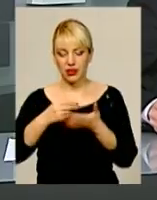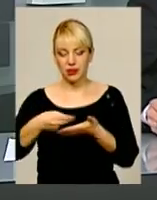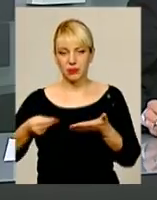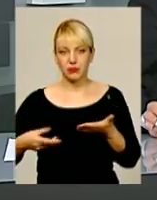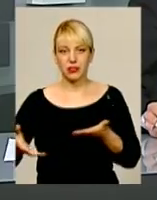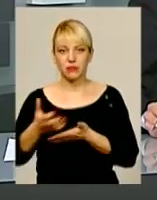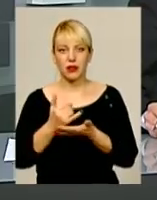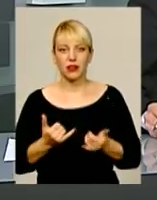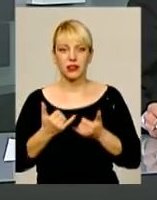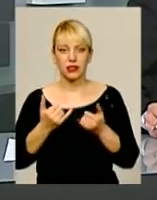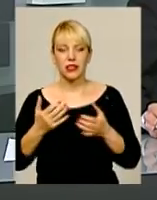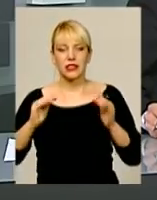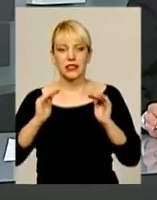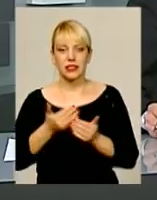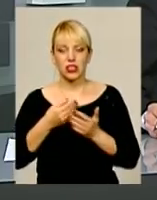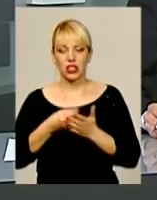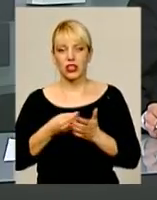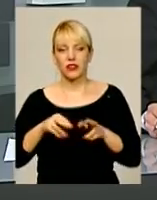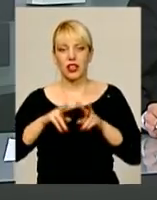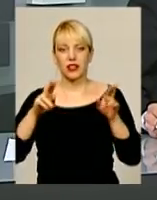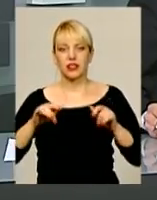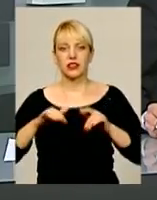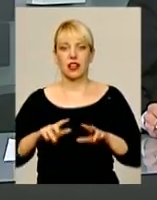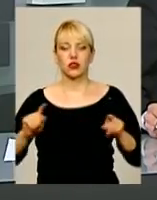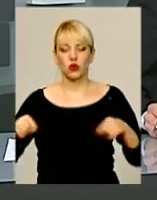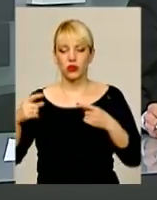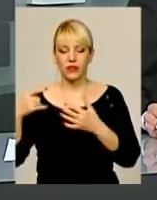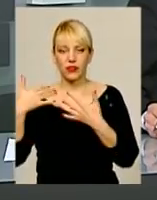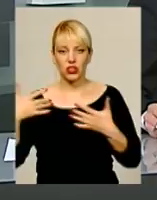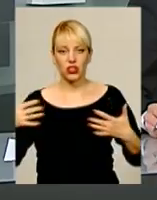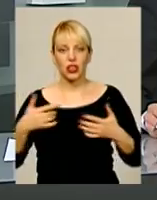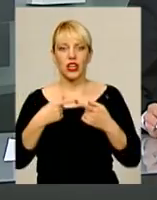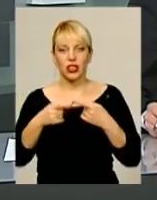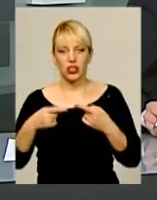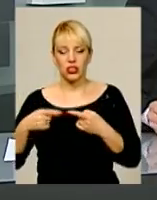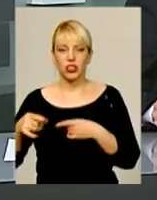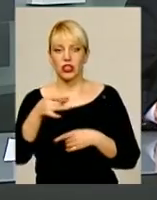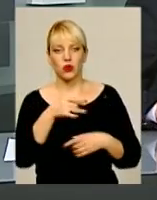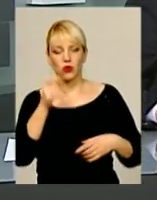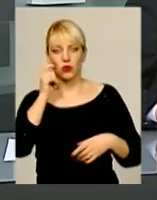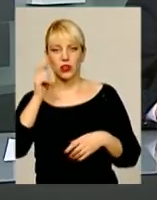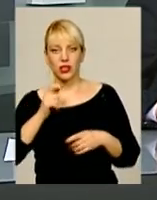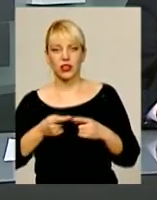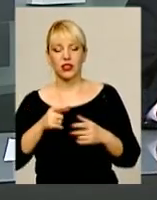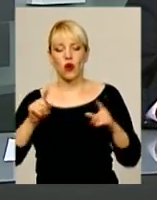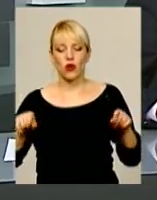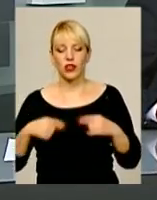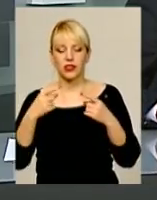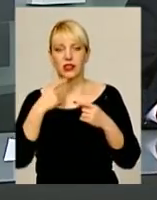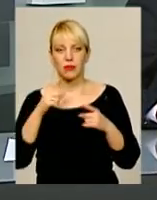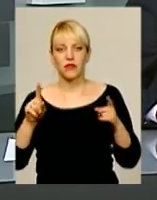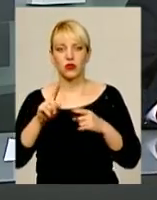за зниження тарифів. Аналогічні ж заходи організували і в інших регіонах України. Організатори запевнили, що вони